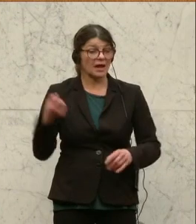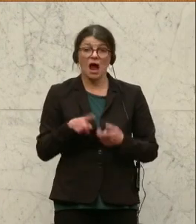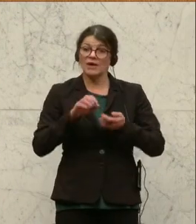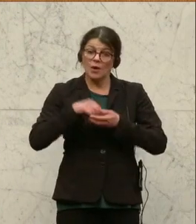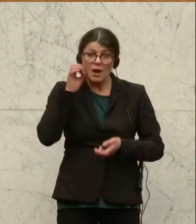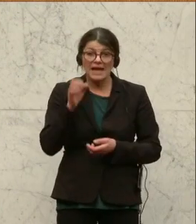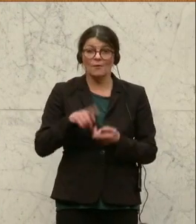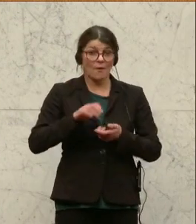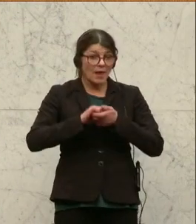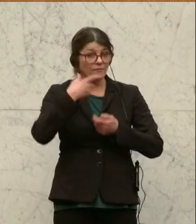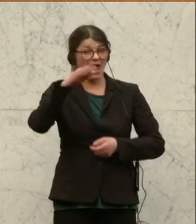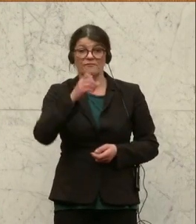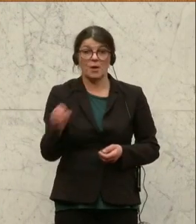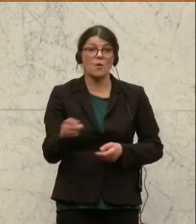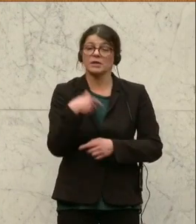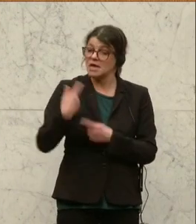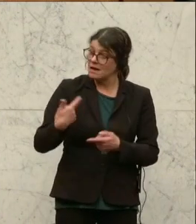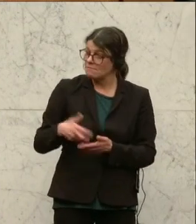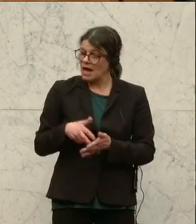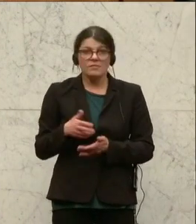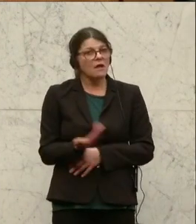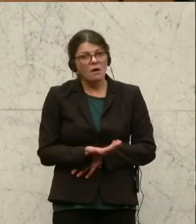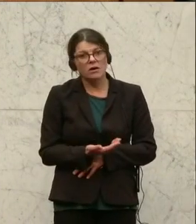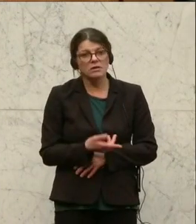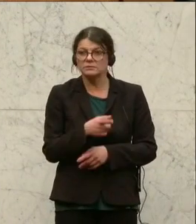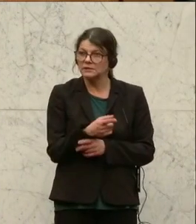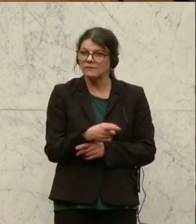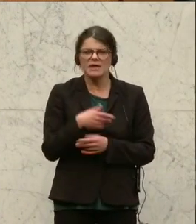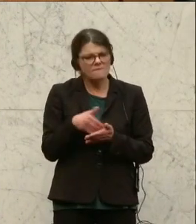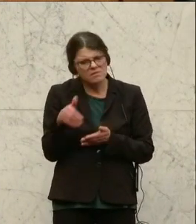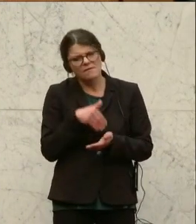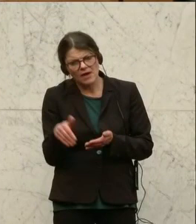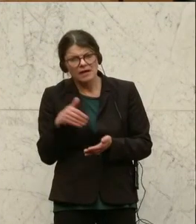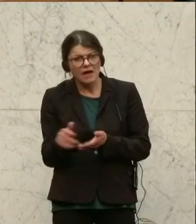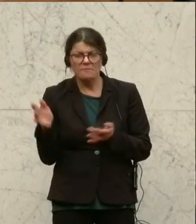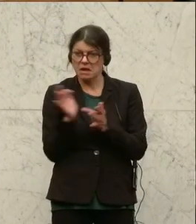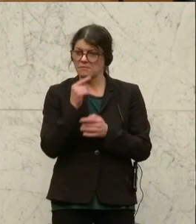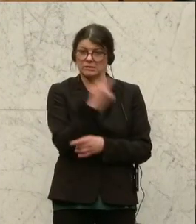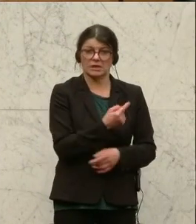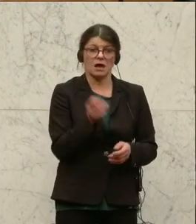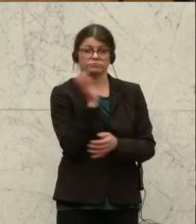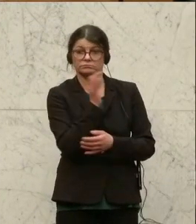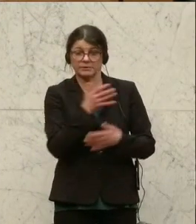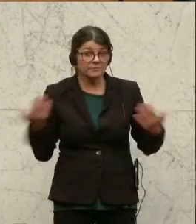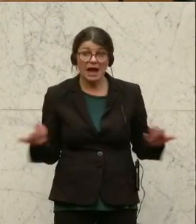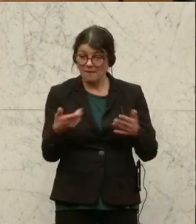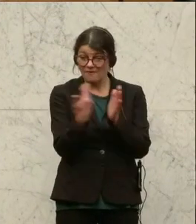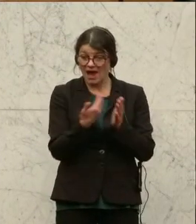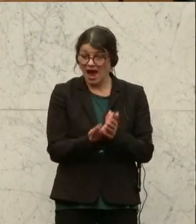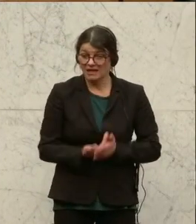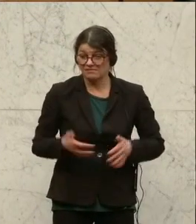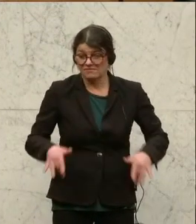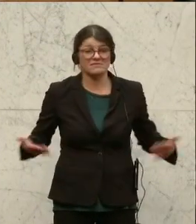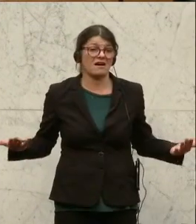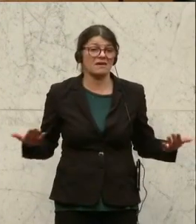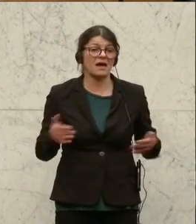Kolleginnen und Kollegen der FPÖ hier immer noch nicht müde werden, eben Gegenteiliges zu behaupten. Aber das ist halt faktenwidrig, so wie so vieles